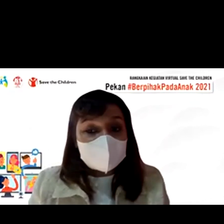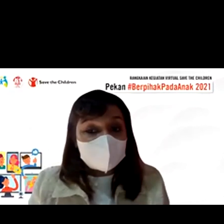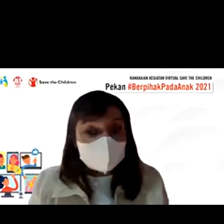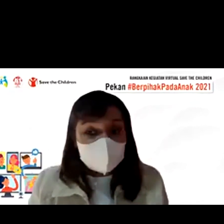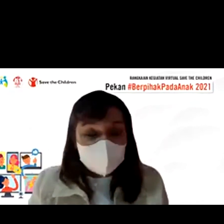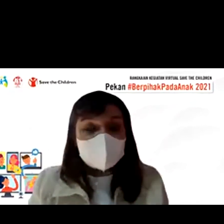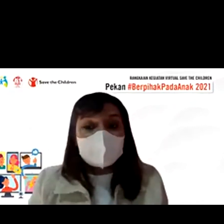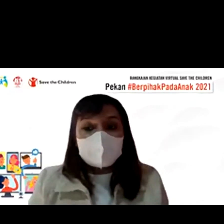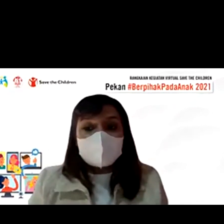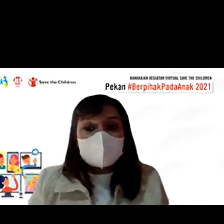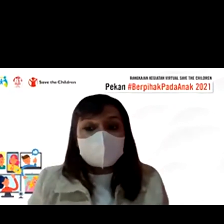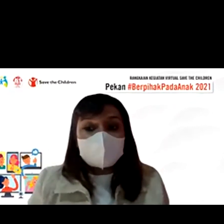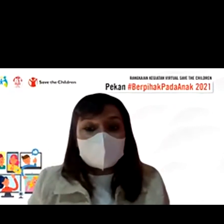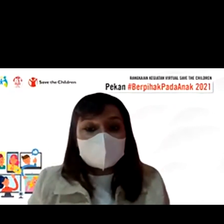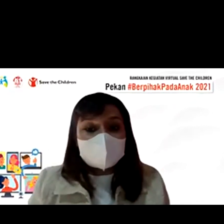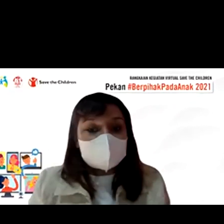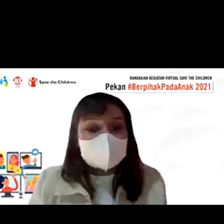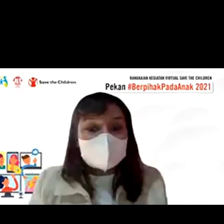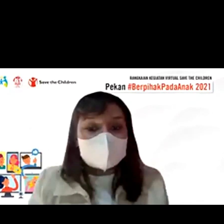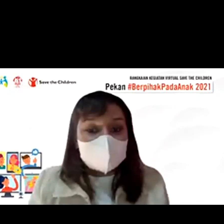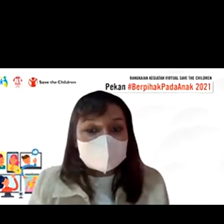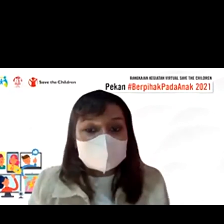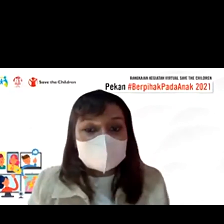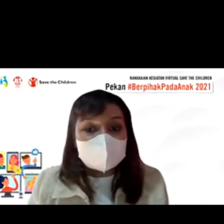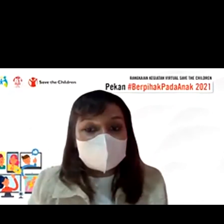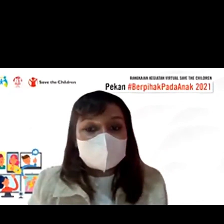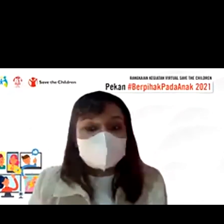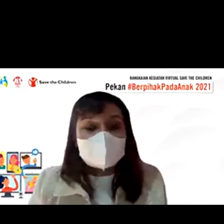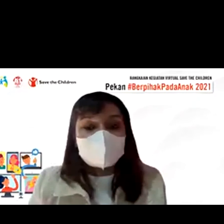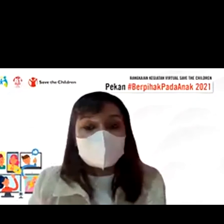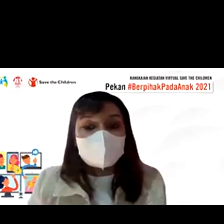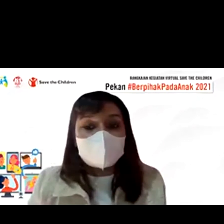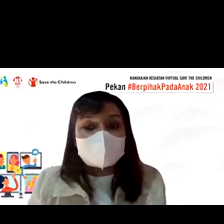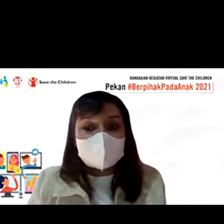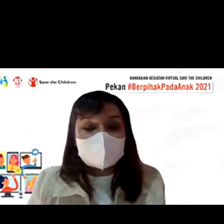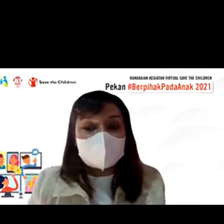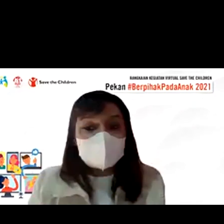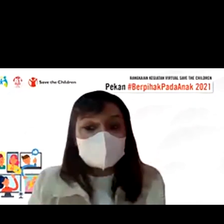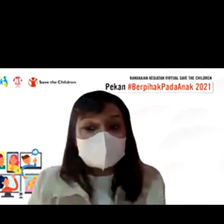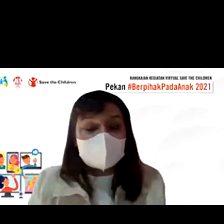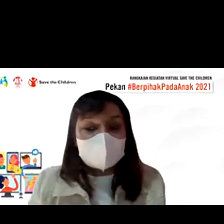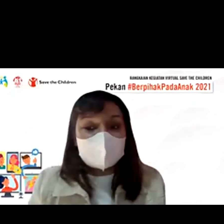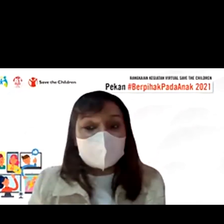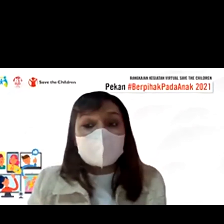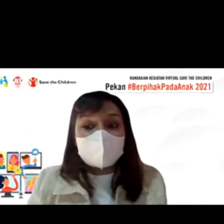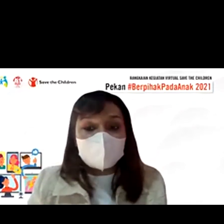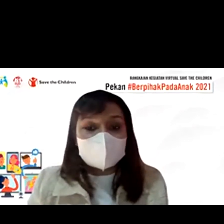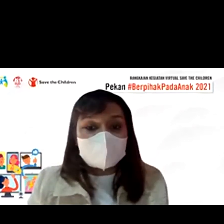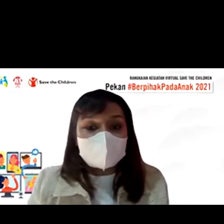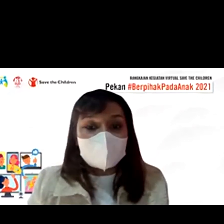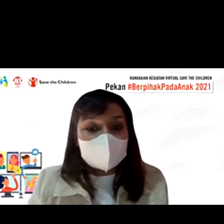Ligurai SOSMM menyampaikan paparan materi terkait dengan strategi kebijakan pemenuhan kesehatan dan nutrisi anak